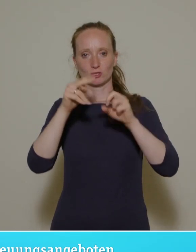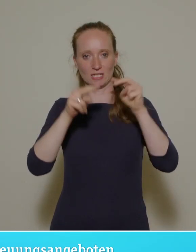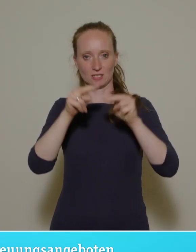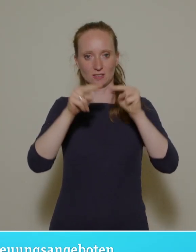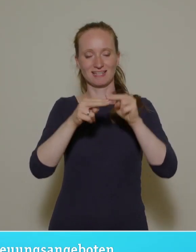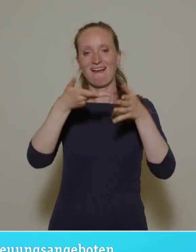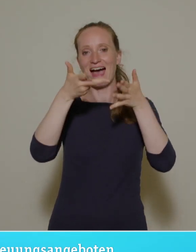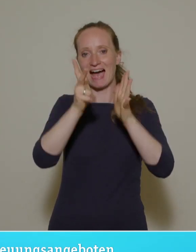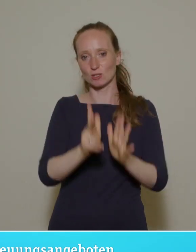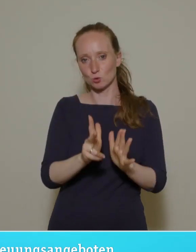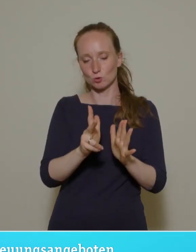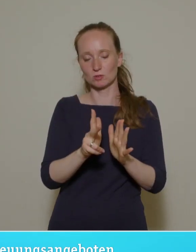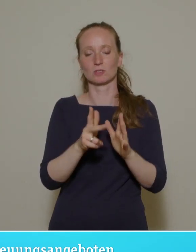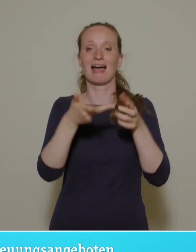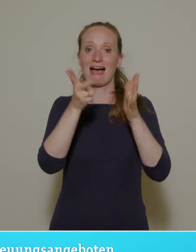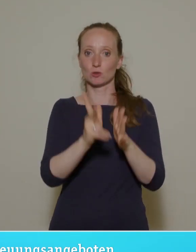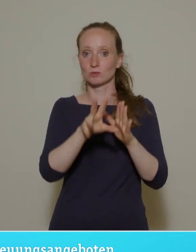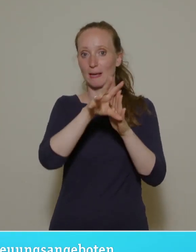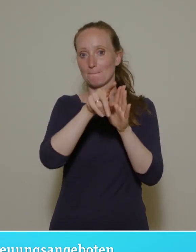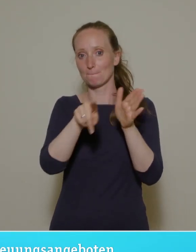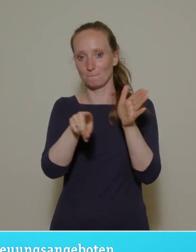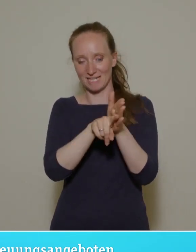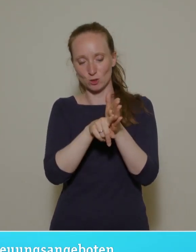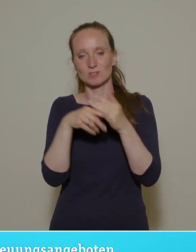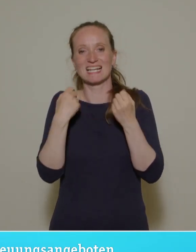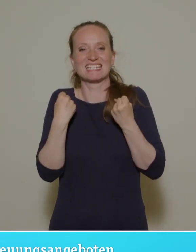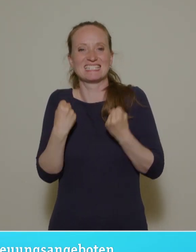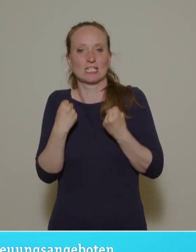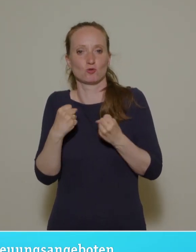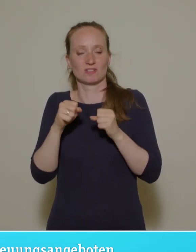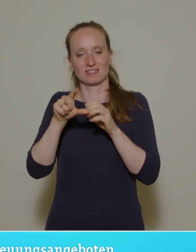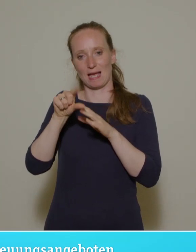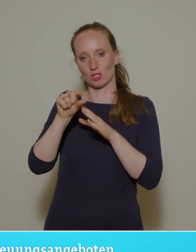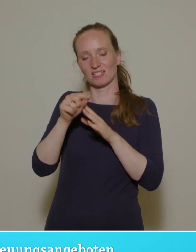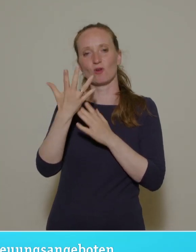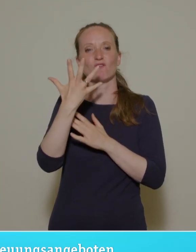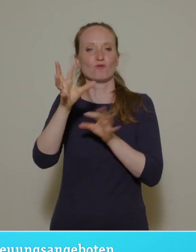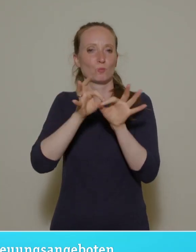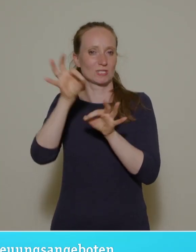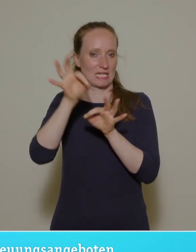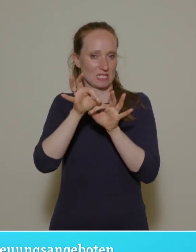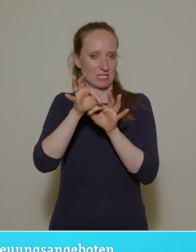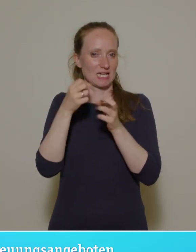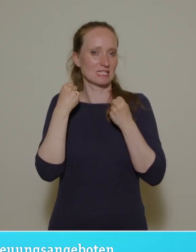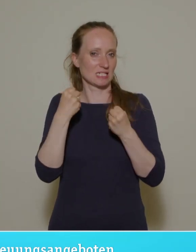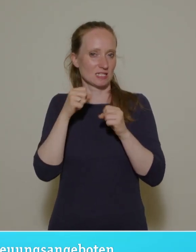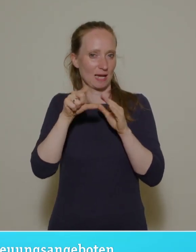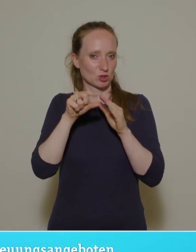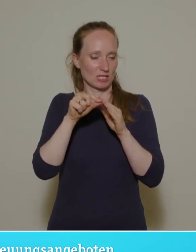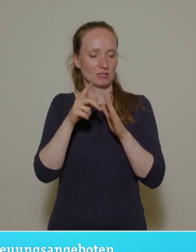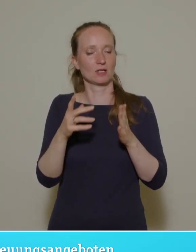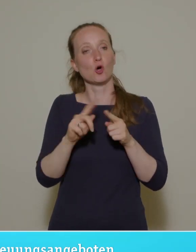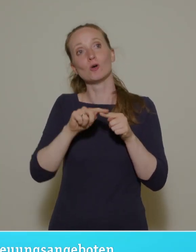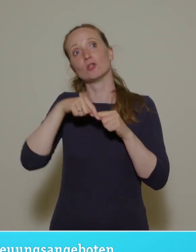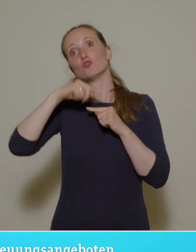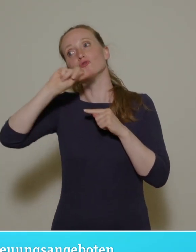man den Sicherheitsabstand abziehen, den wir wohl weißlich ja mal eingezogen haben, diese 5%. Und dann lässt man noch mal wieder ein